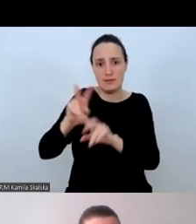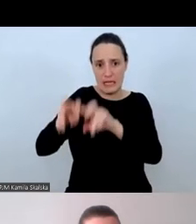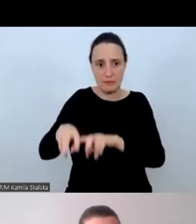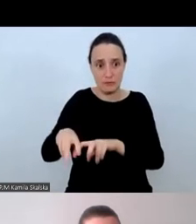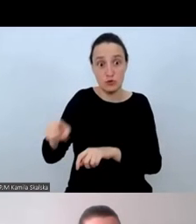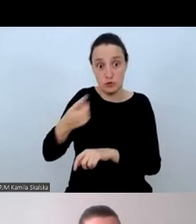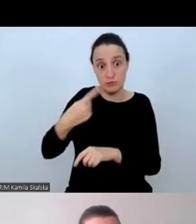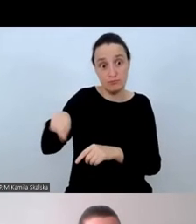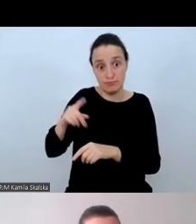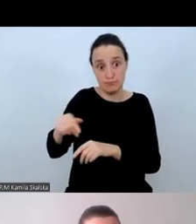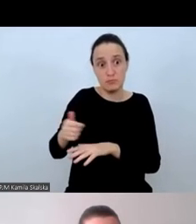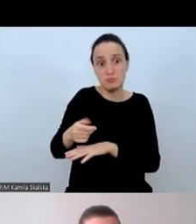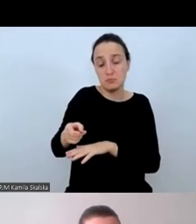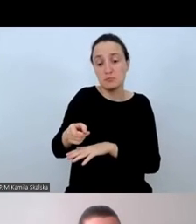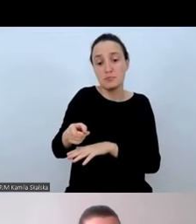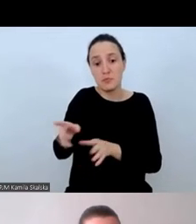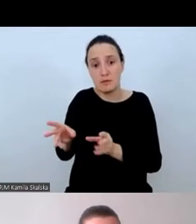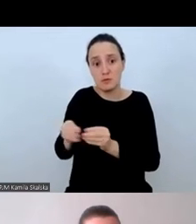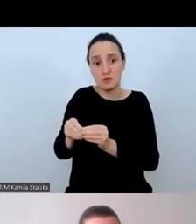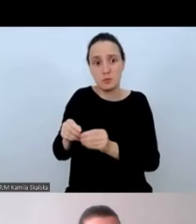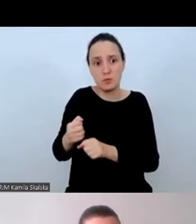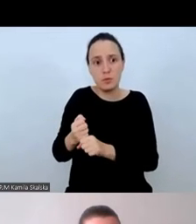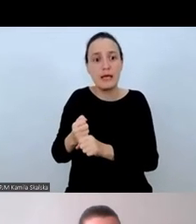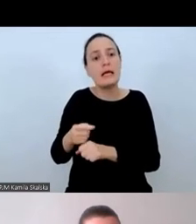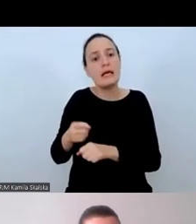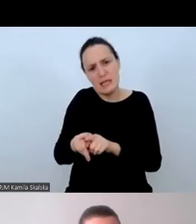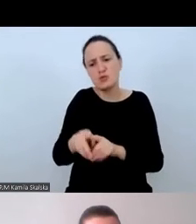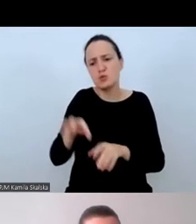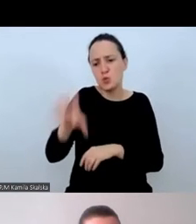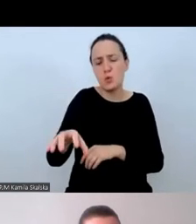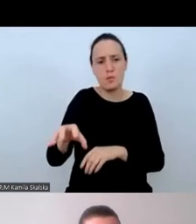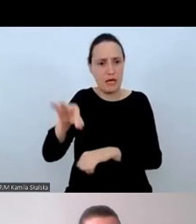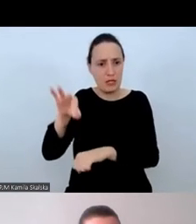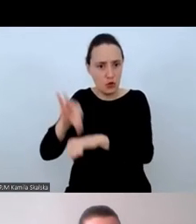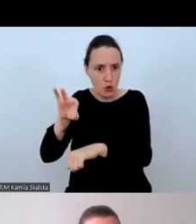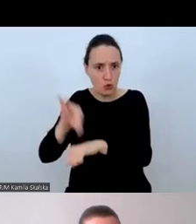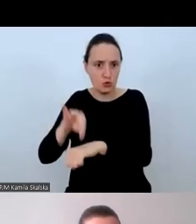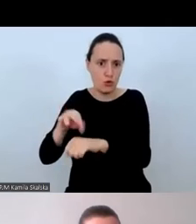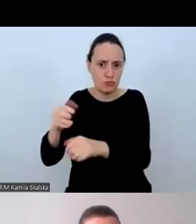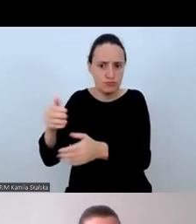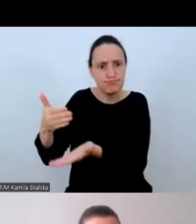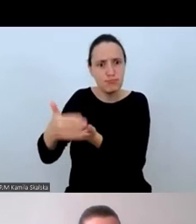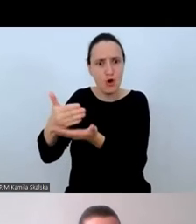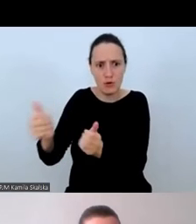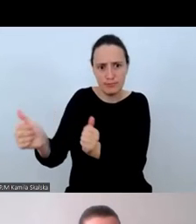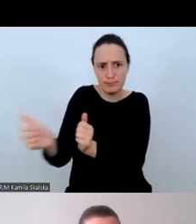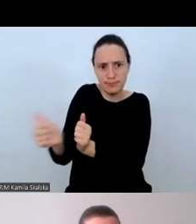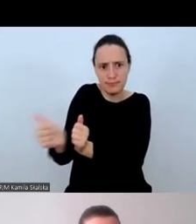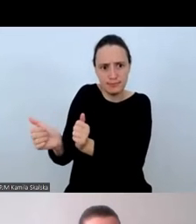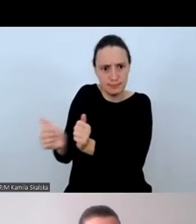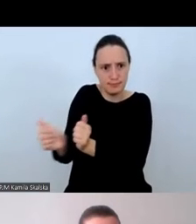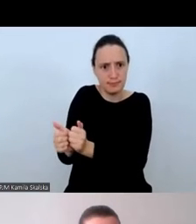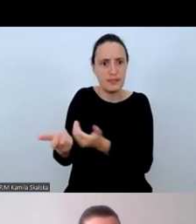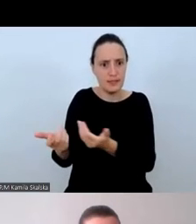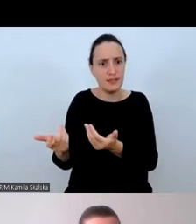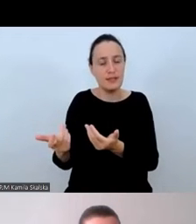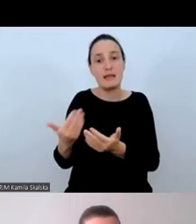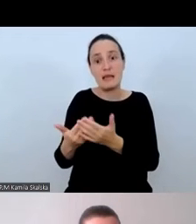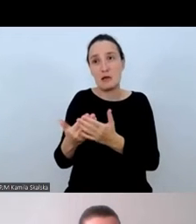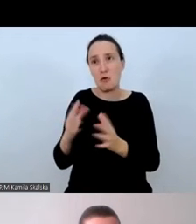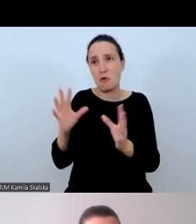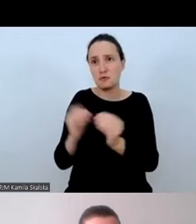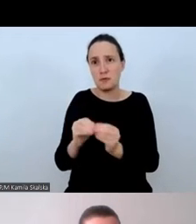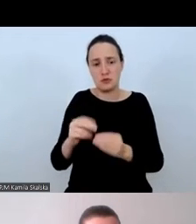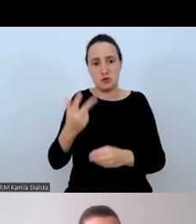Mamy również naszych doktorantów, którzy pomagają nam w tym projekcie. Stąd mamy w sumie trzy